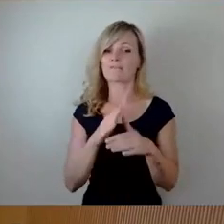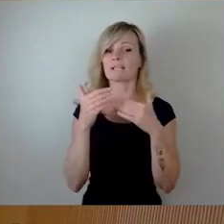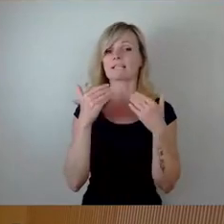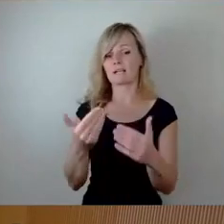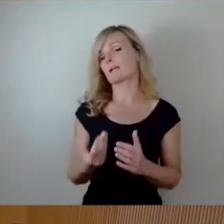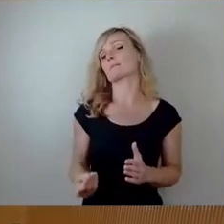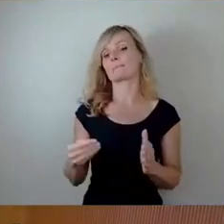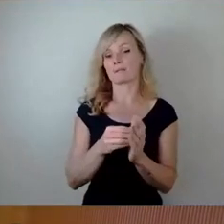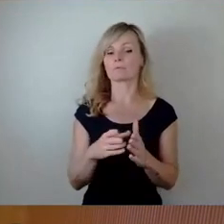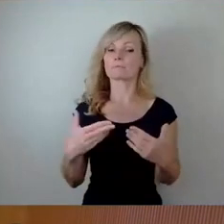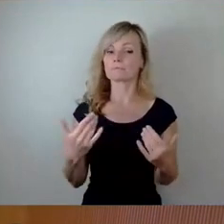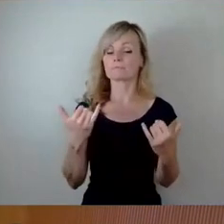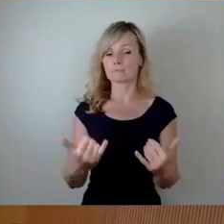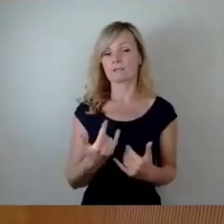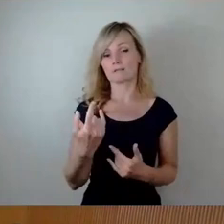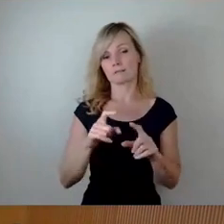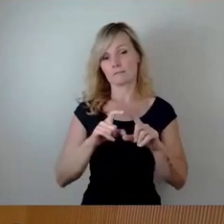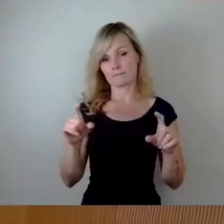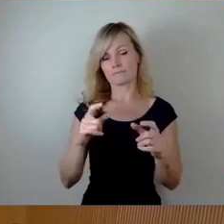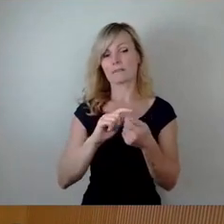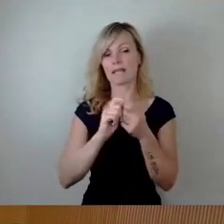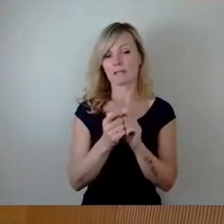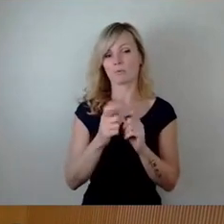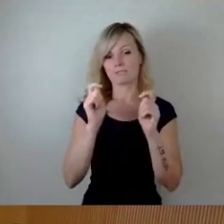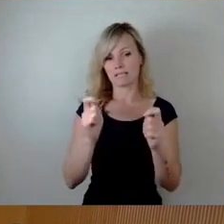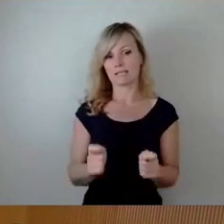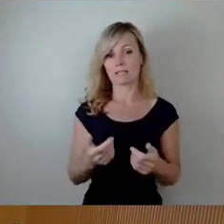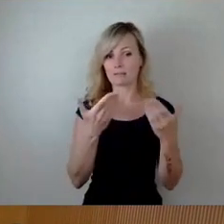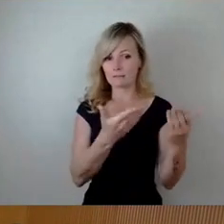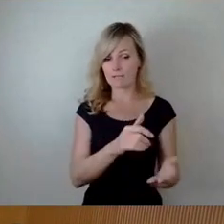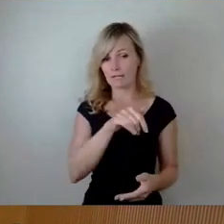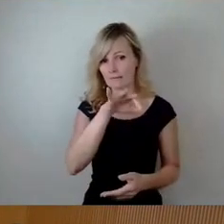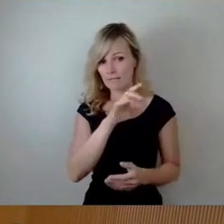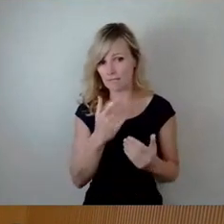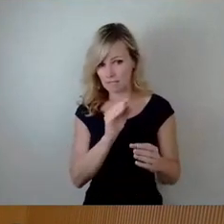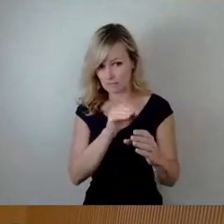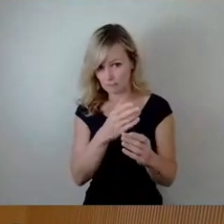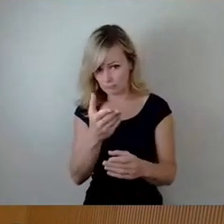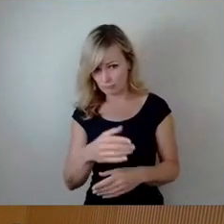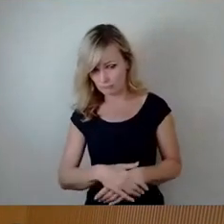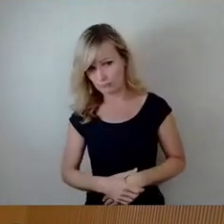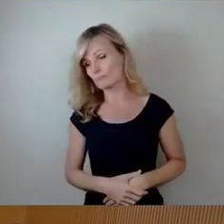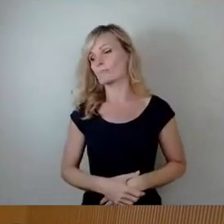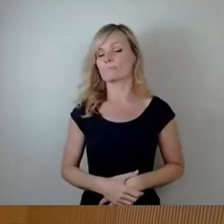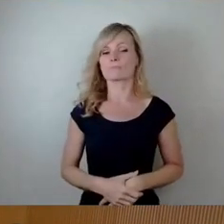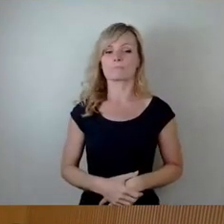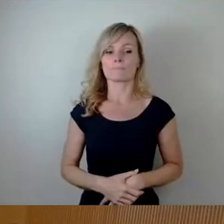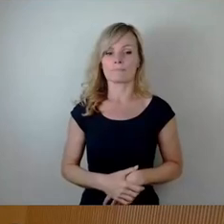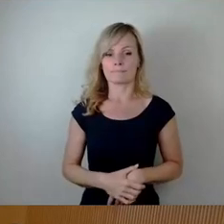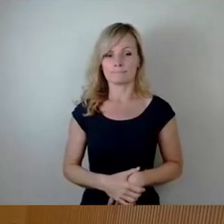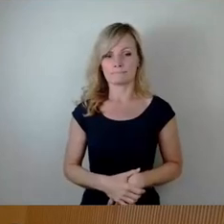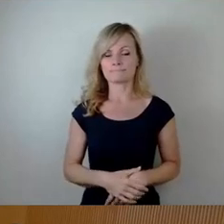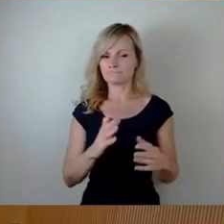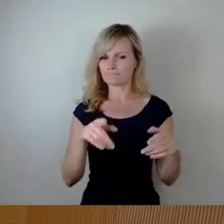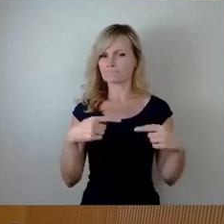kommen wir jetzt zu den Änderungsanträgen. AfD, Einbringung jetzt? In der Fraktionsrunde. Dann